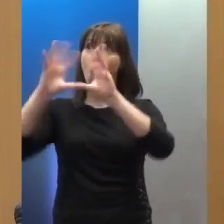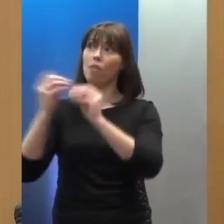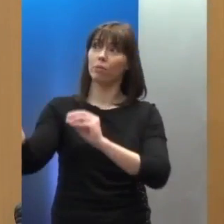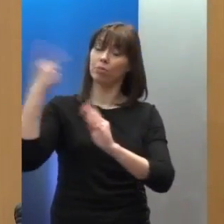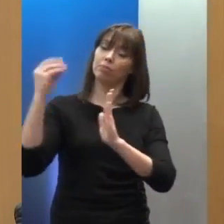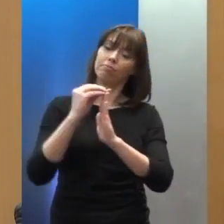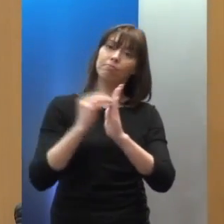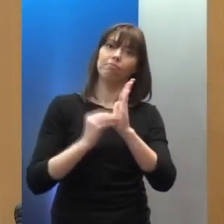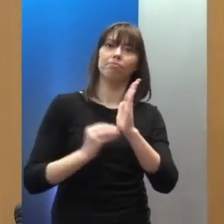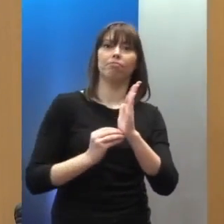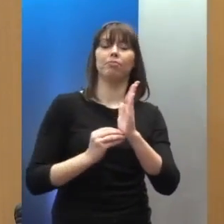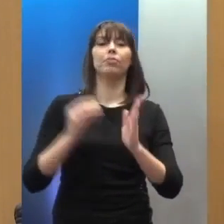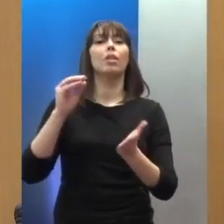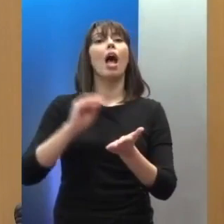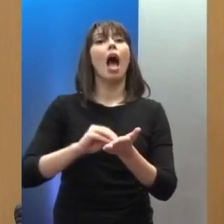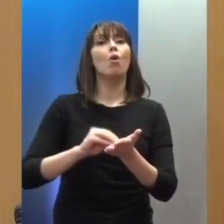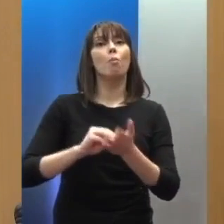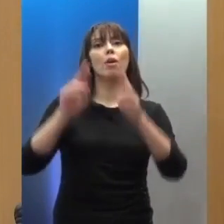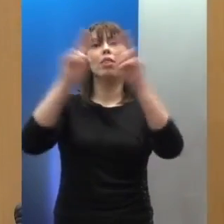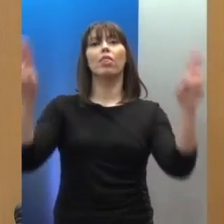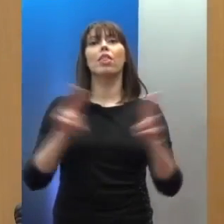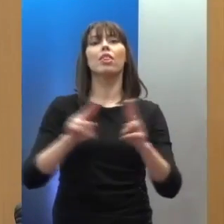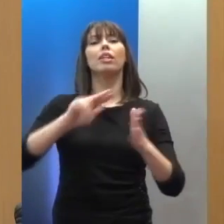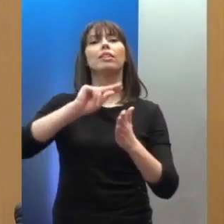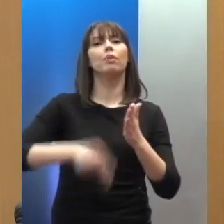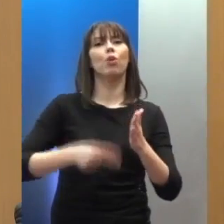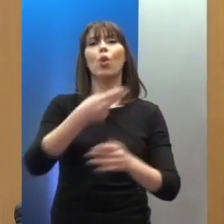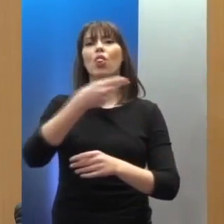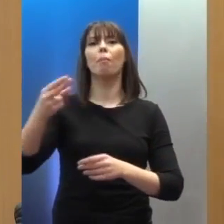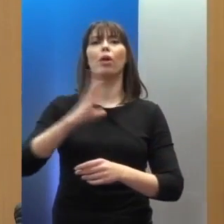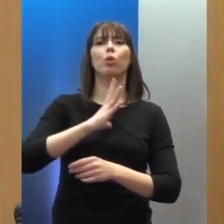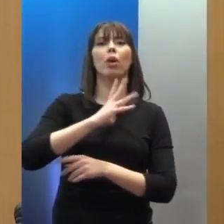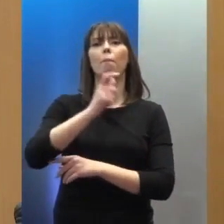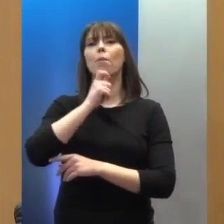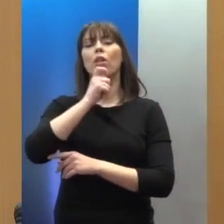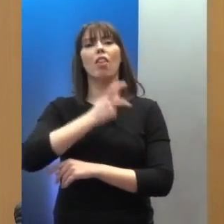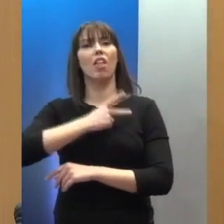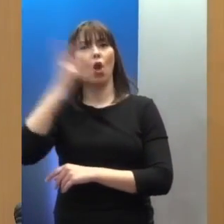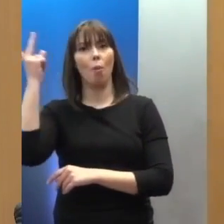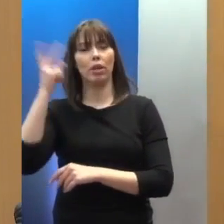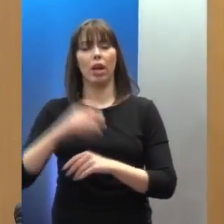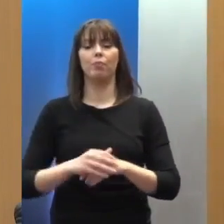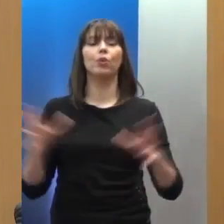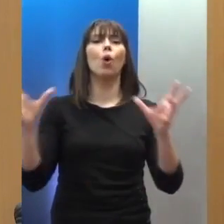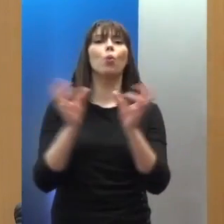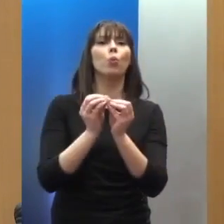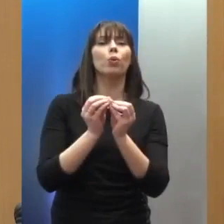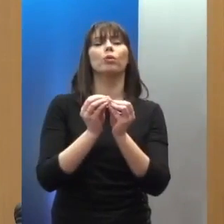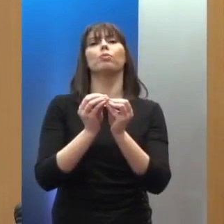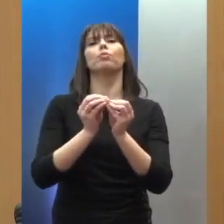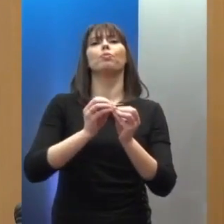σα σοβαρά ζητήματα που θέτει το Διεθνές Σύμφωνο για τα Ατομικά και Πολιτικά Δικαιώματα ως προς τη θεματική σεξουαλικός